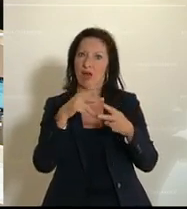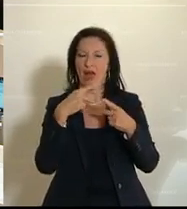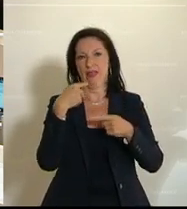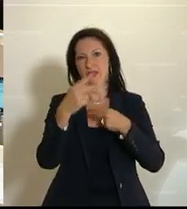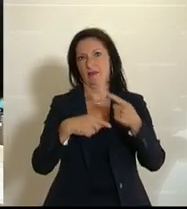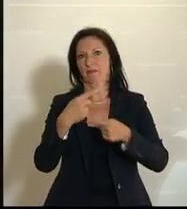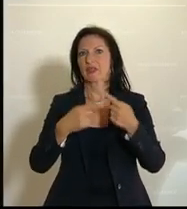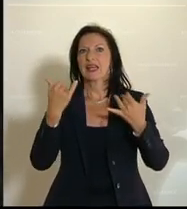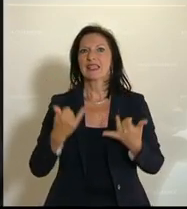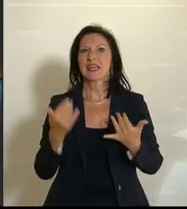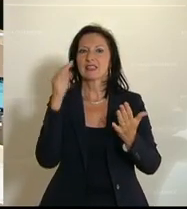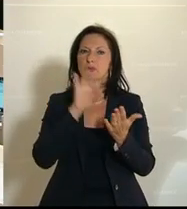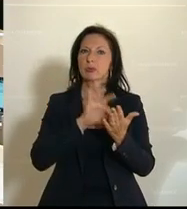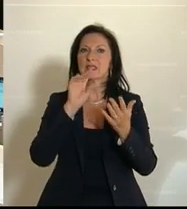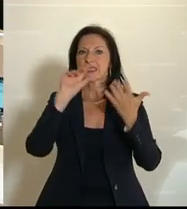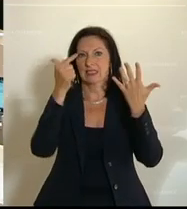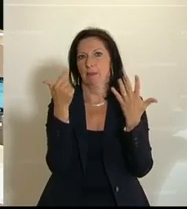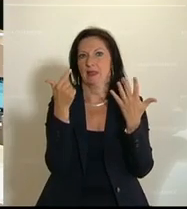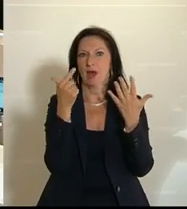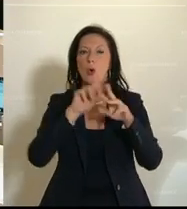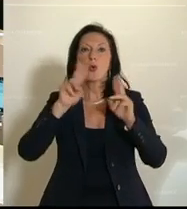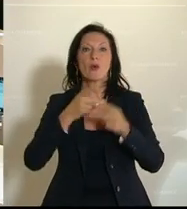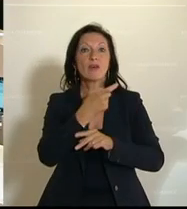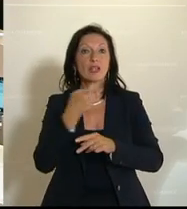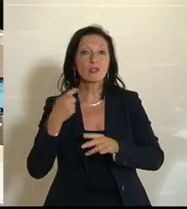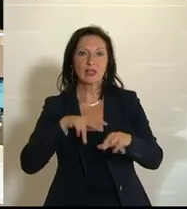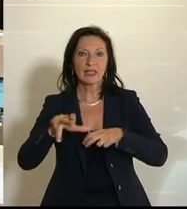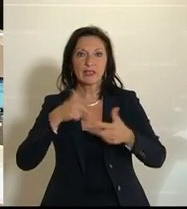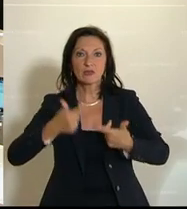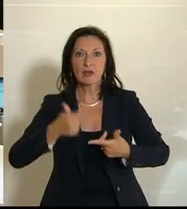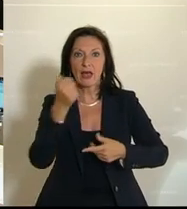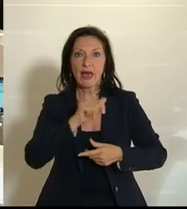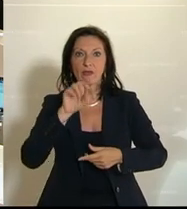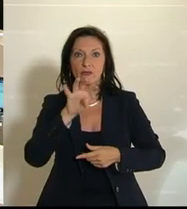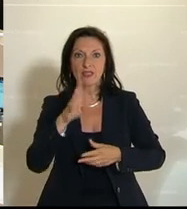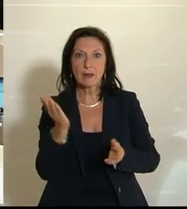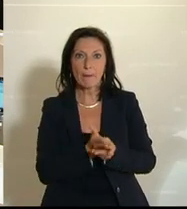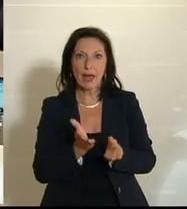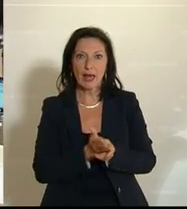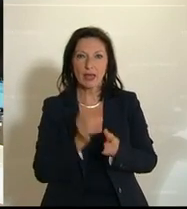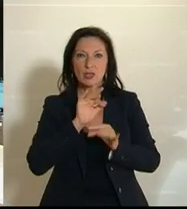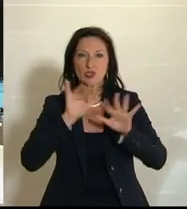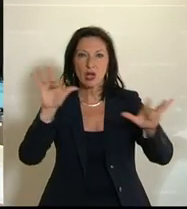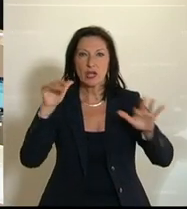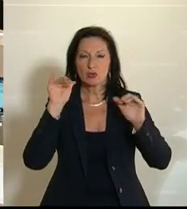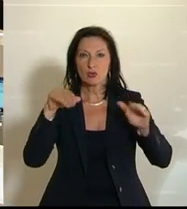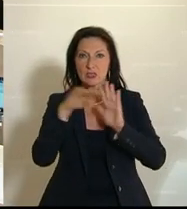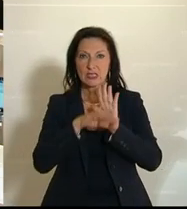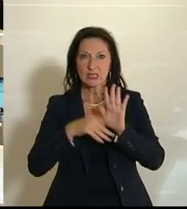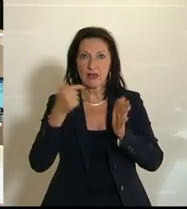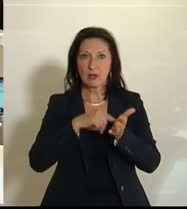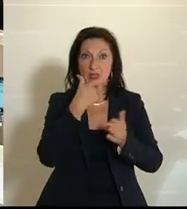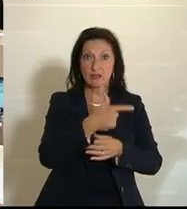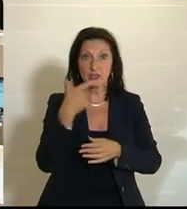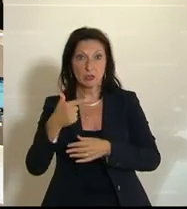dem nächsten Tagesordnungspunkt weiter. Und das ist das Strahlenschutzgesetz 2020. Die Übernahme einer EU